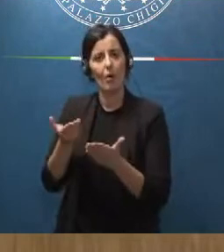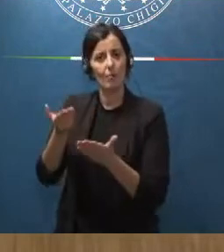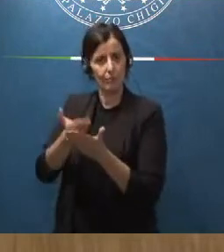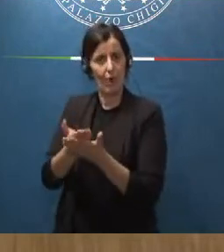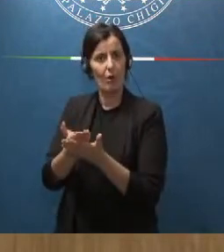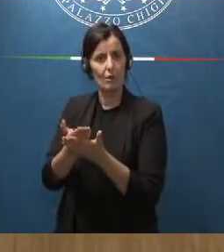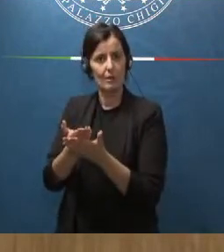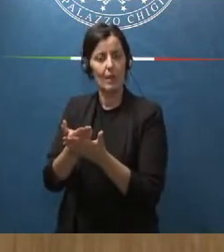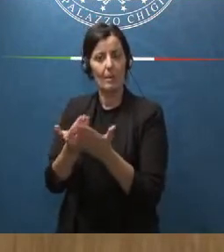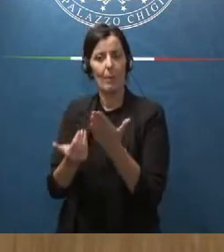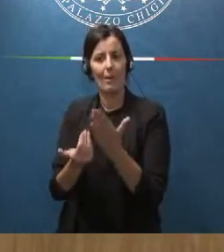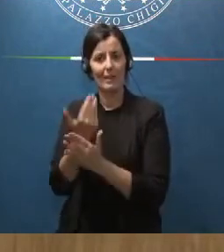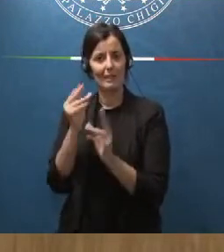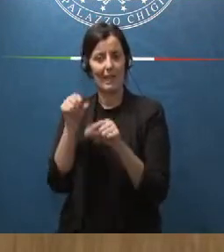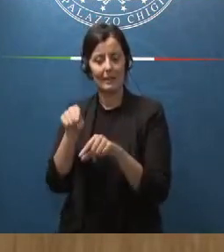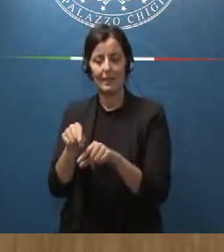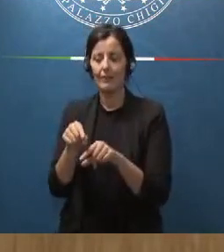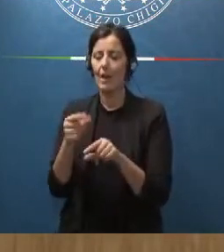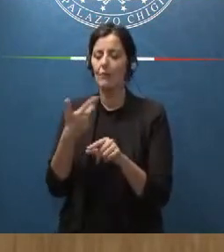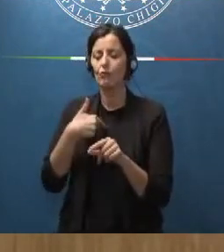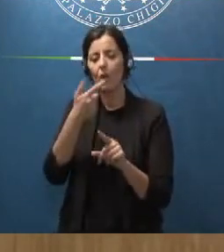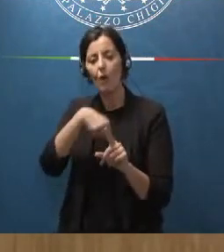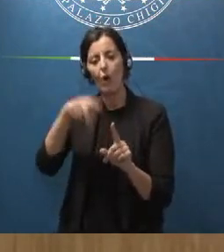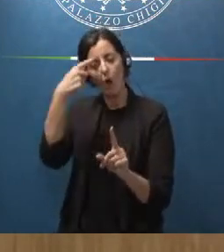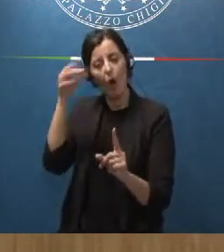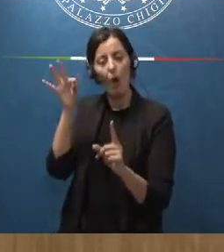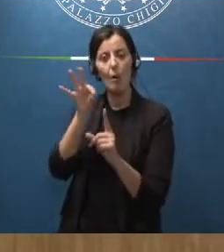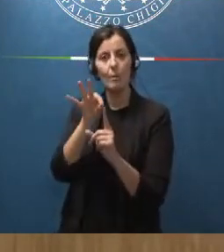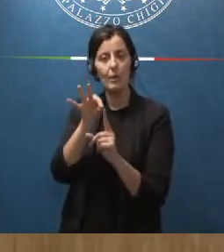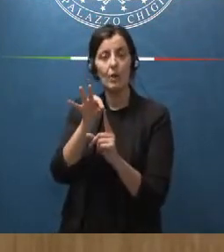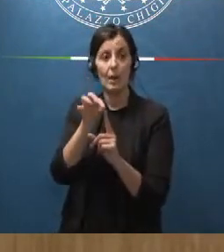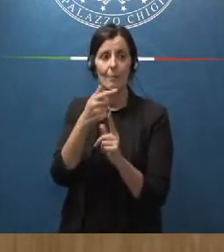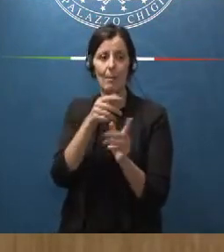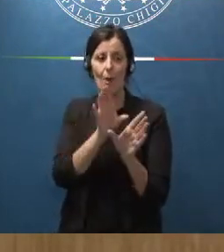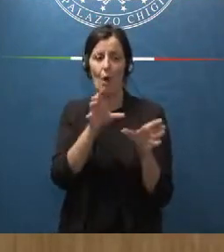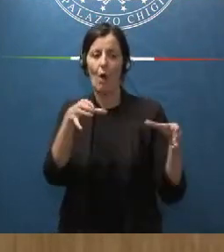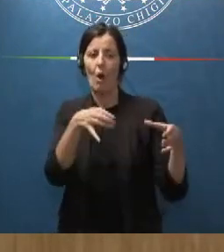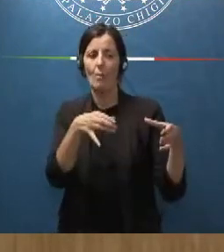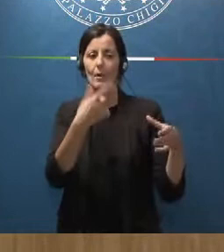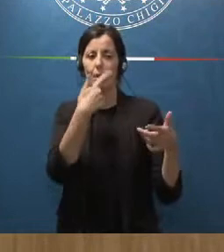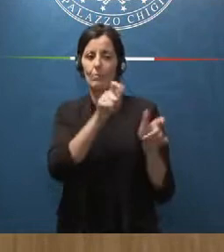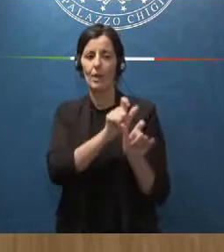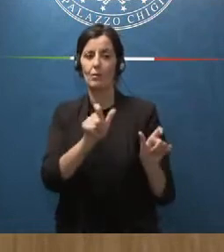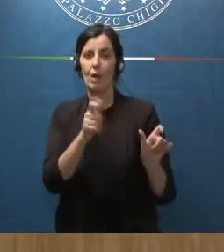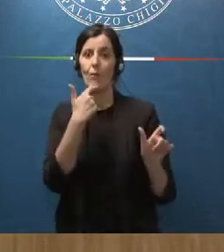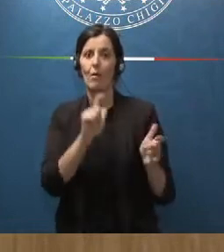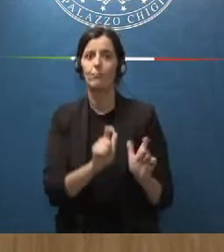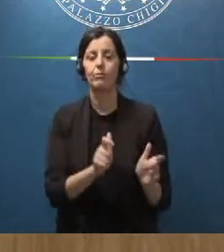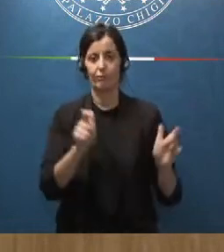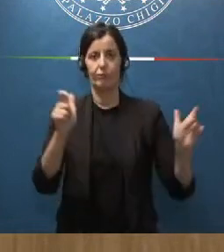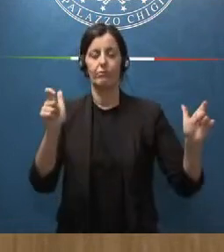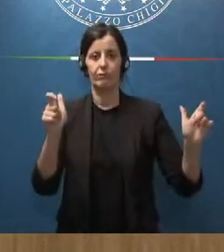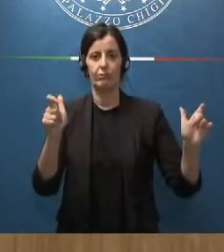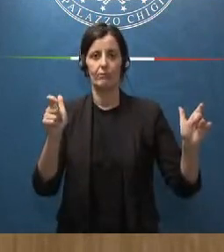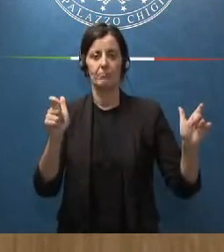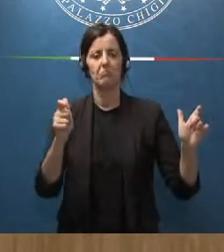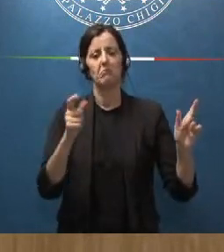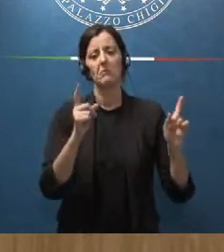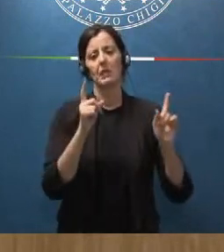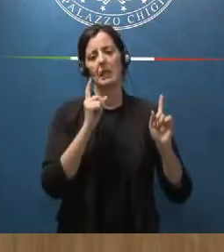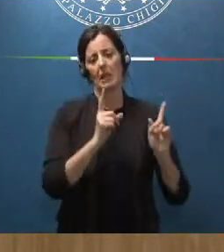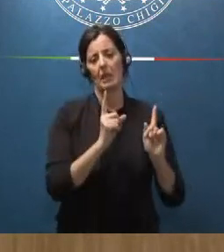a rafforzare l'organico di diverse di castere di